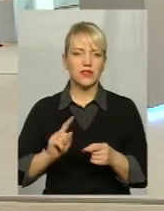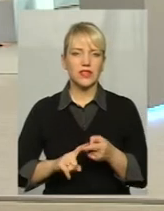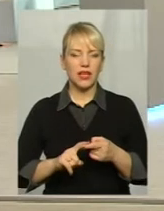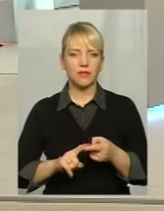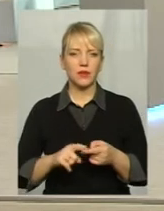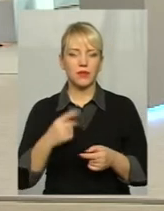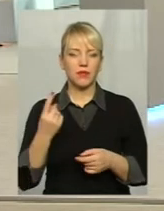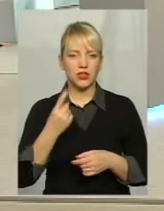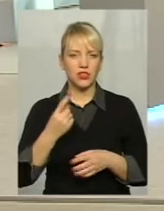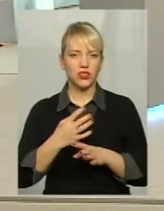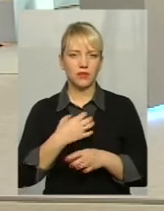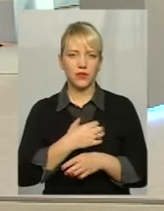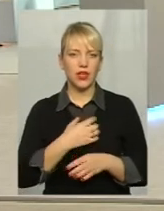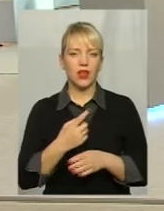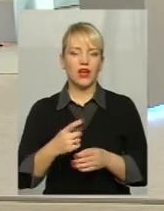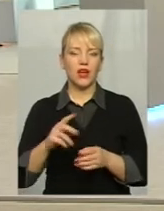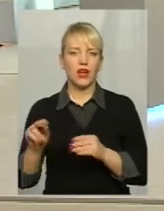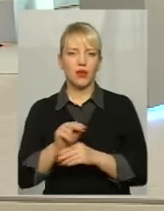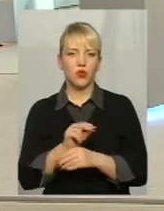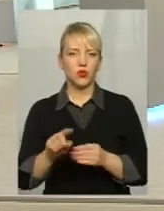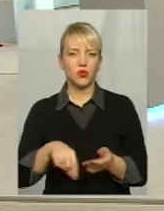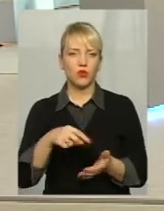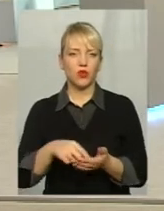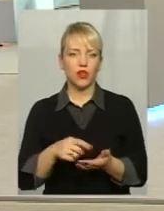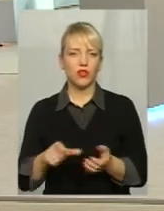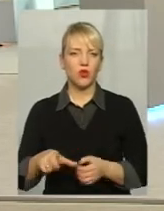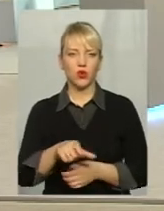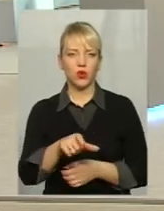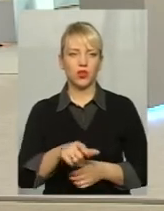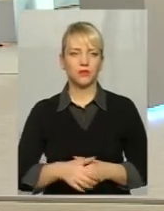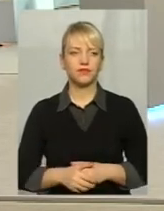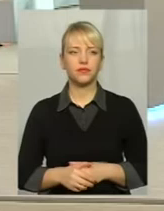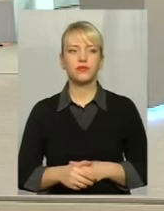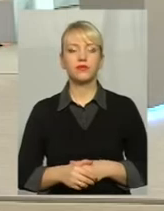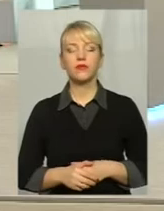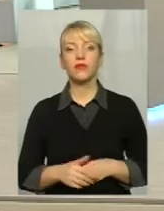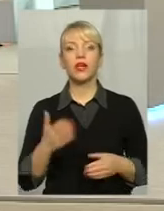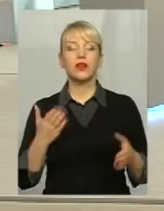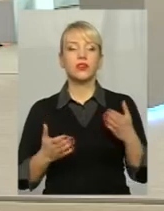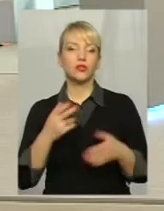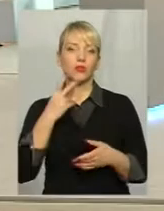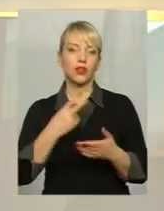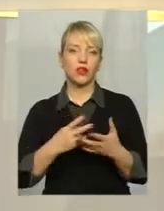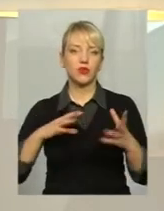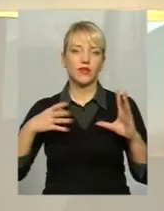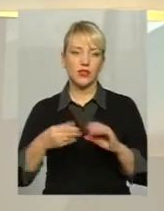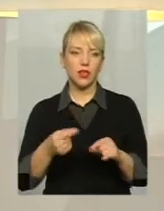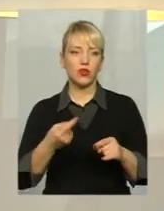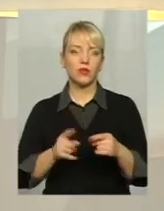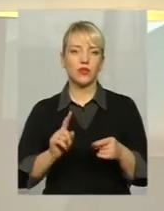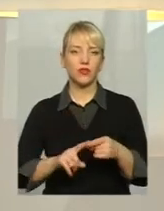ремонт комунальних доріг Власне, пане Олеже, якщо погляньте загалом на той